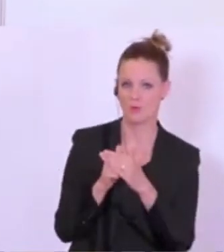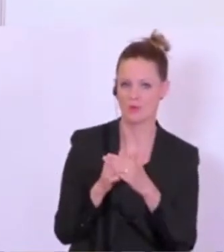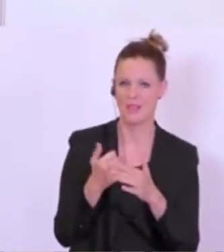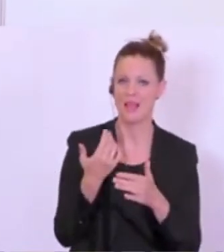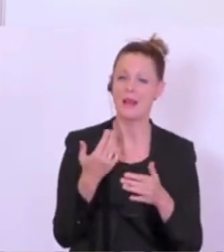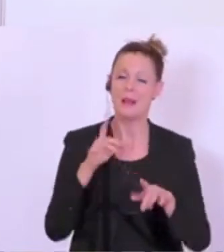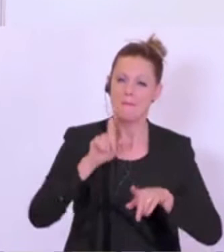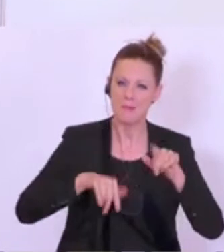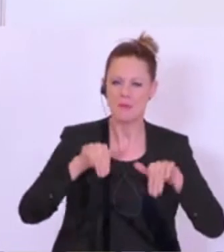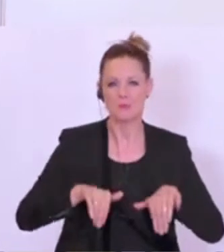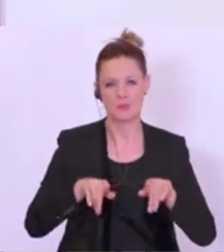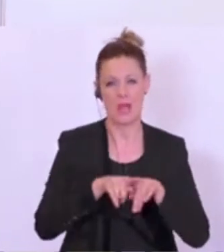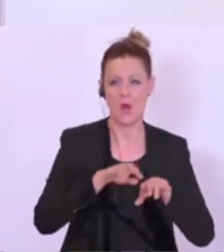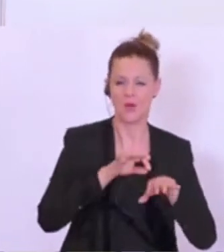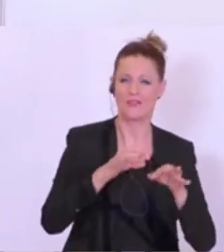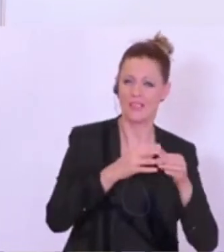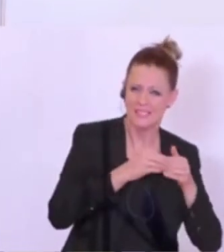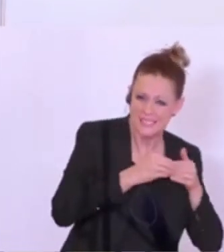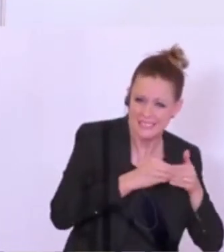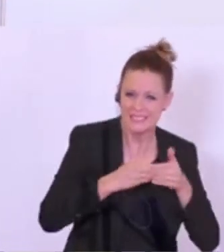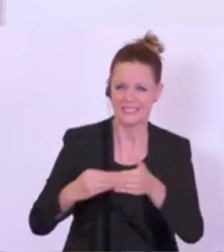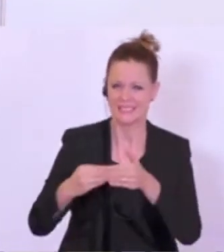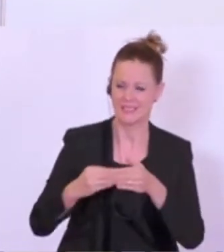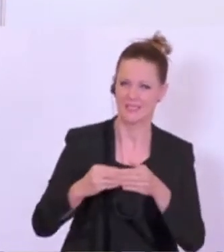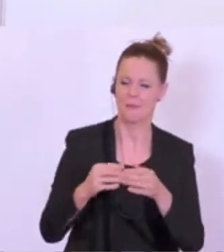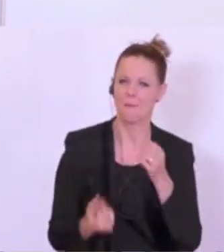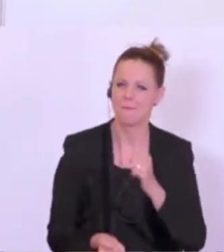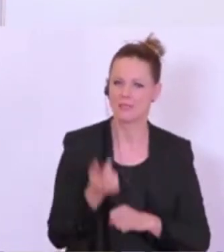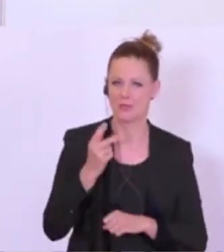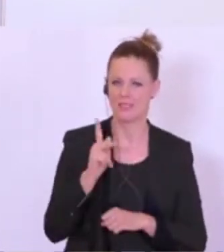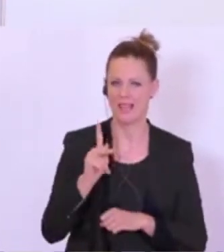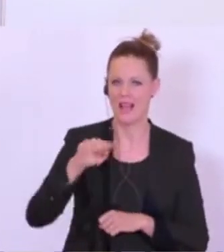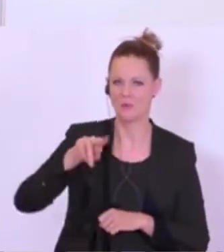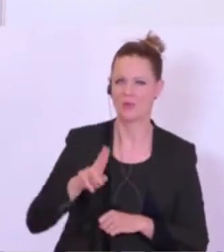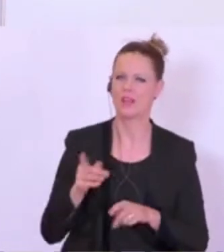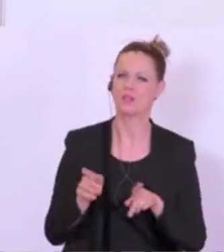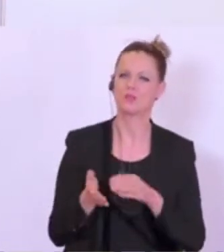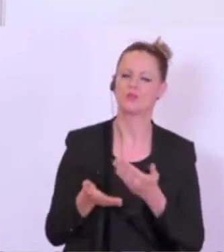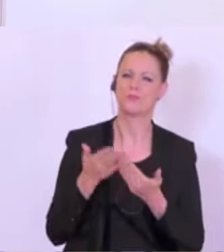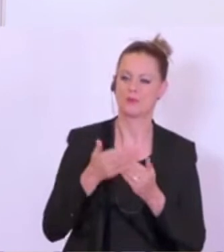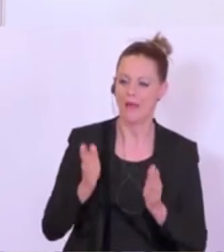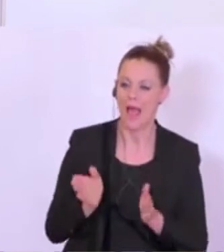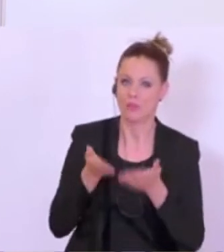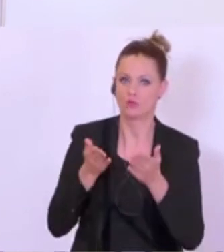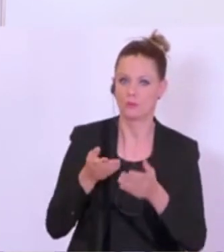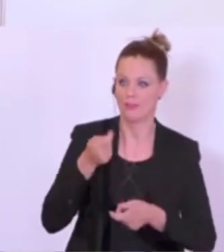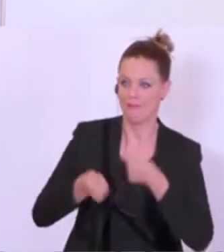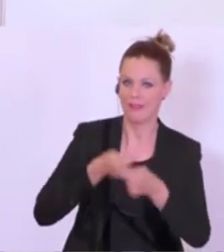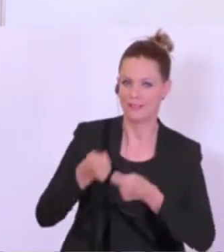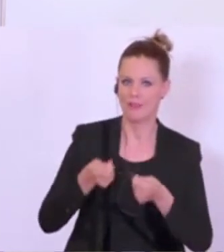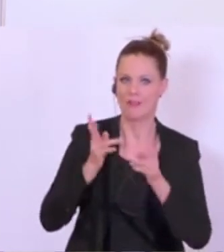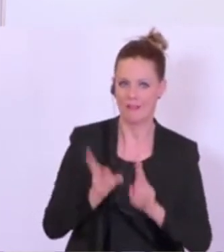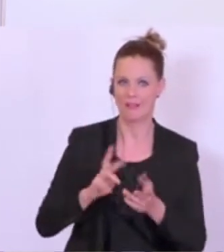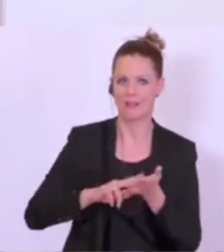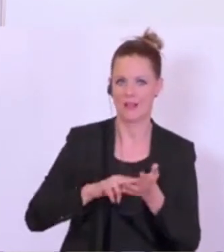hinführen auch manchmal oder an der Hand nehmen. Gerade bei den KMUs ist das wichtig. Anschubsfinanzierungen für die Umsetzung von